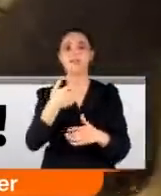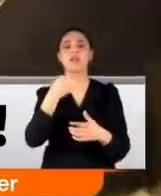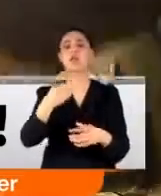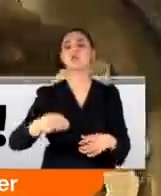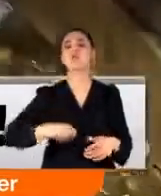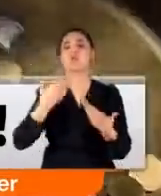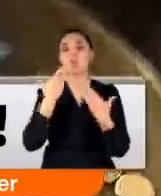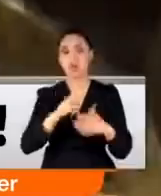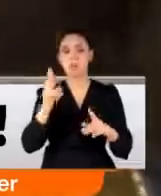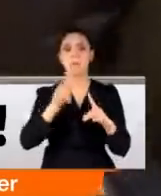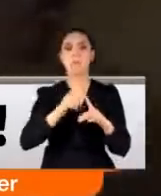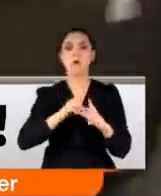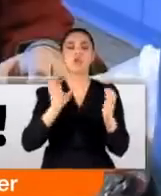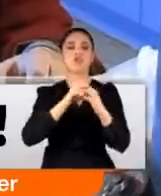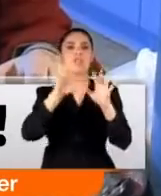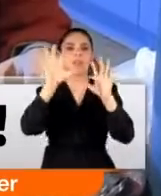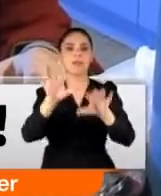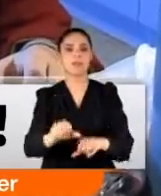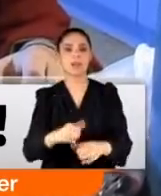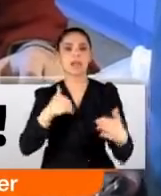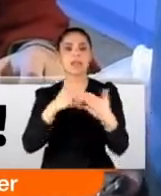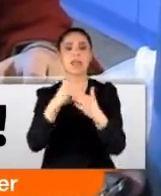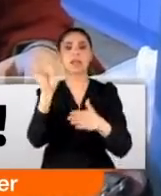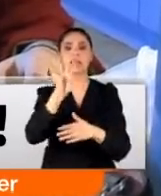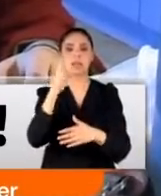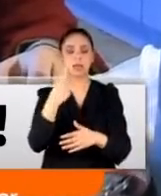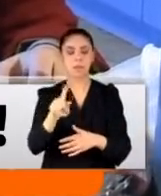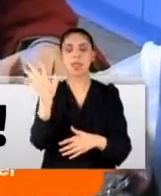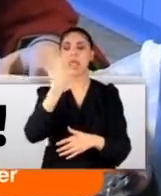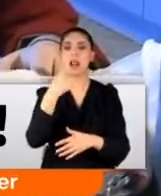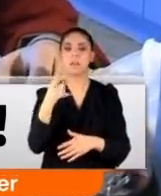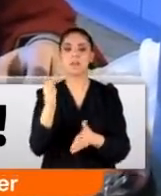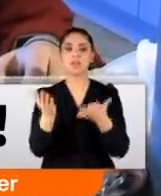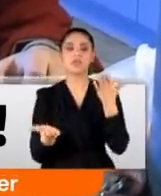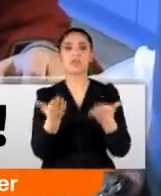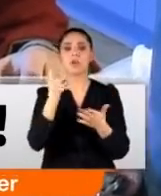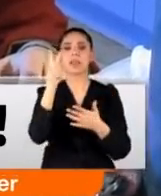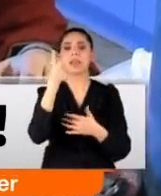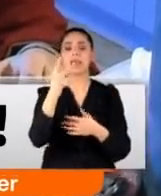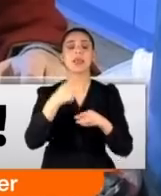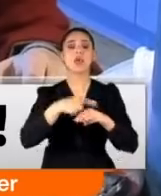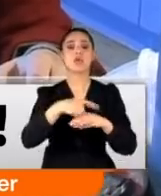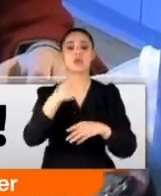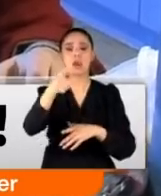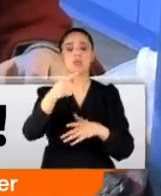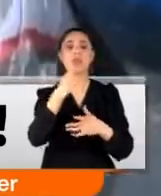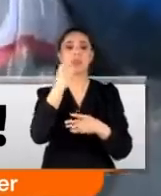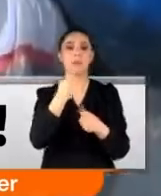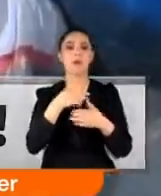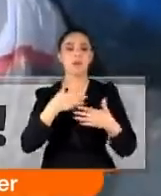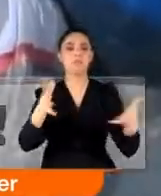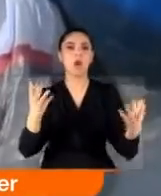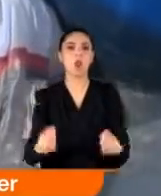etmeselerdi polis çeteyi çökertti. Yaklaşık 40 bin ile 50 bin civarında iki euroluk madeni para piyasaya sürülecekti.